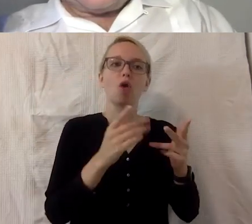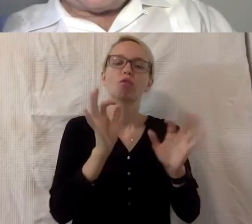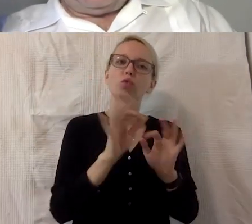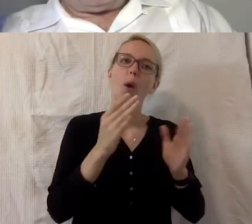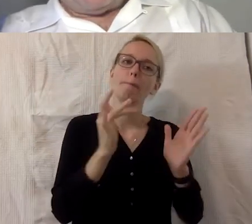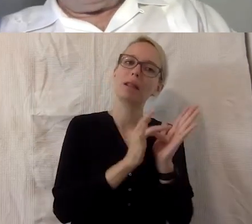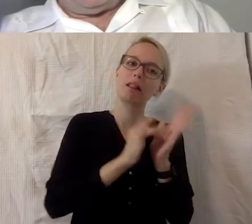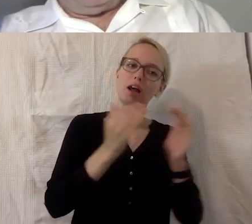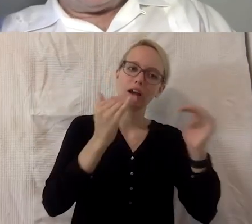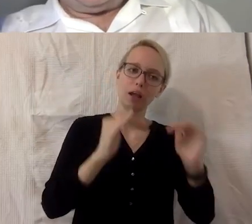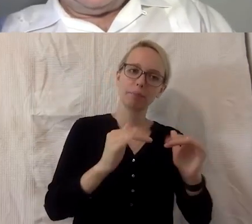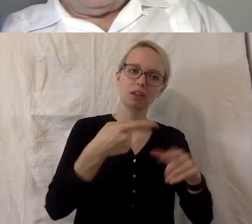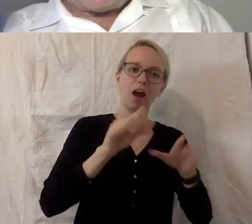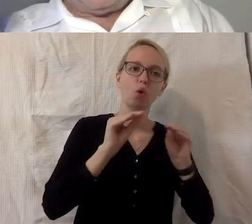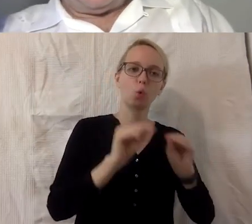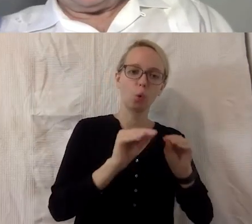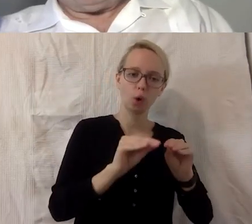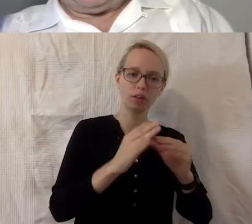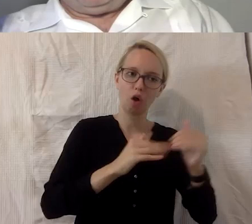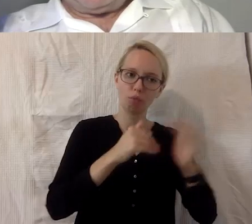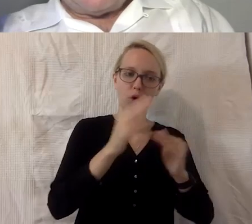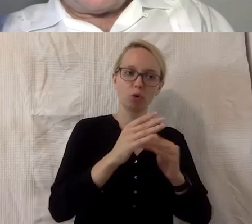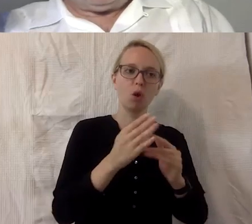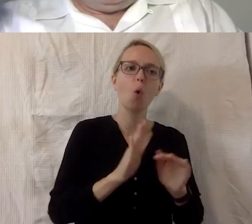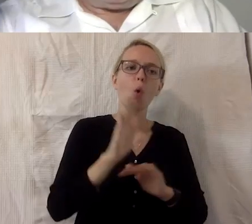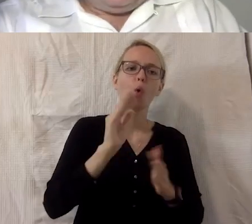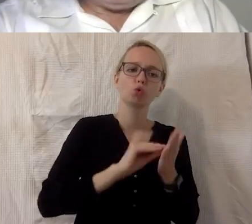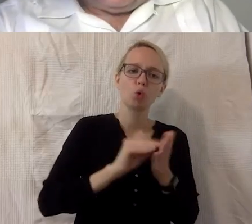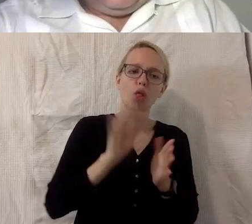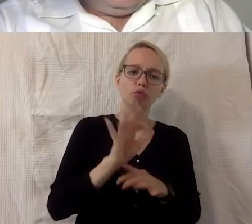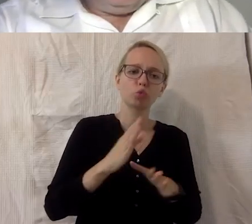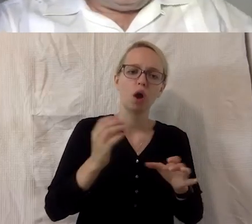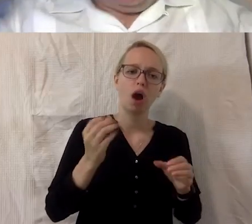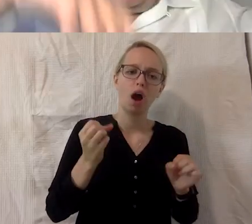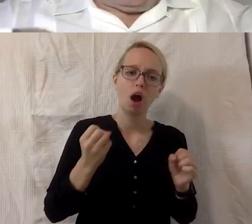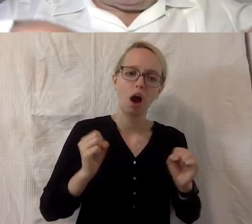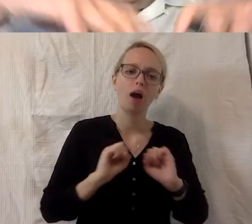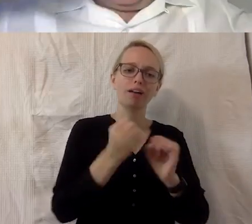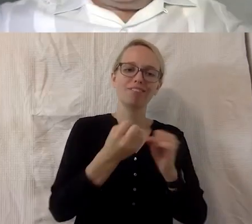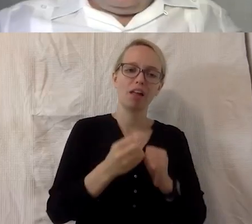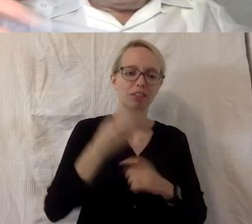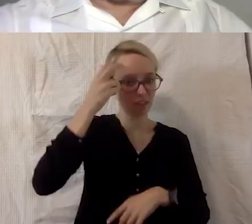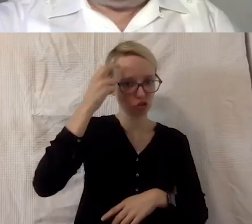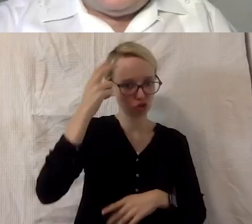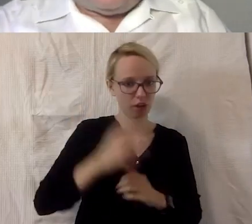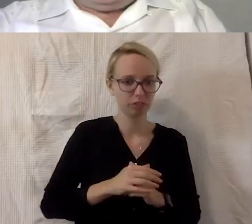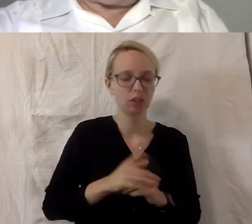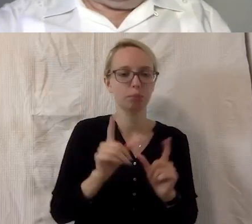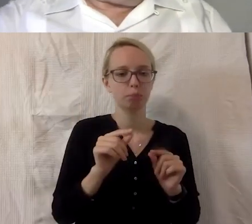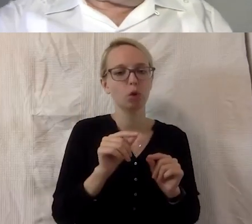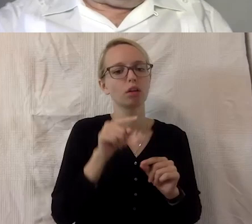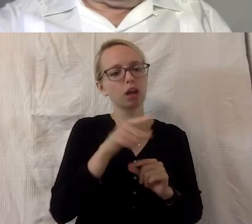Kurs, den bauen wir auf an der Hochschule für angewandte Wissenschaft, aber auch nur als Modell, um eben auch eine andere Hochschule